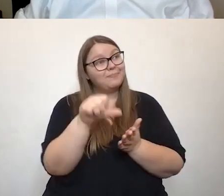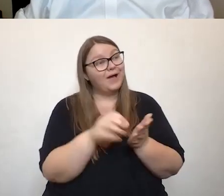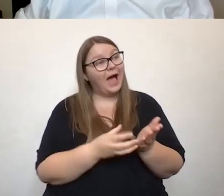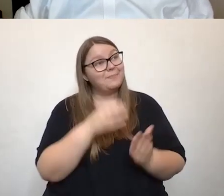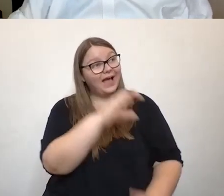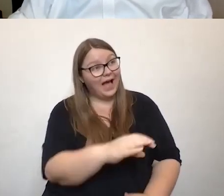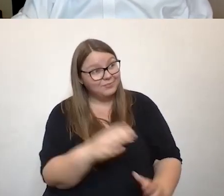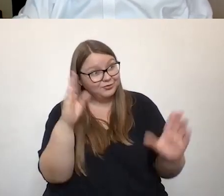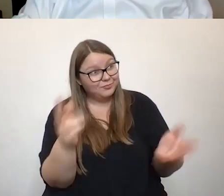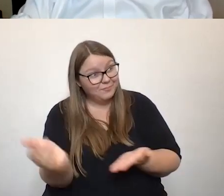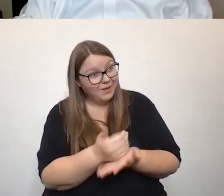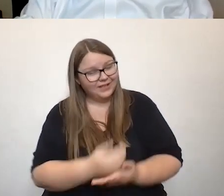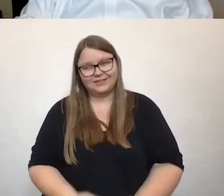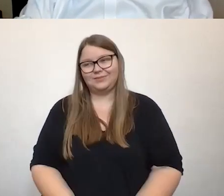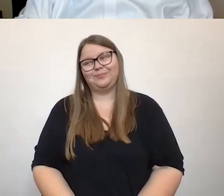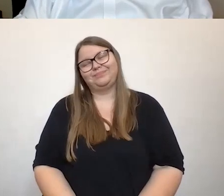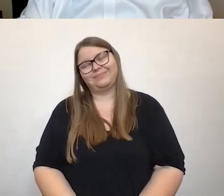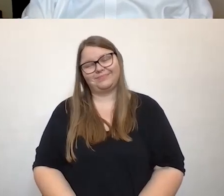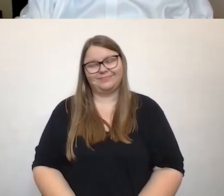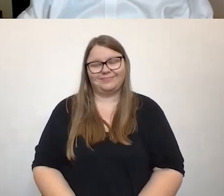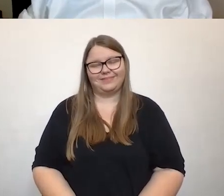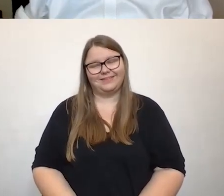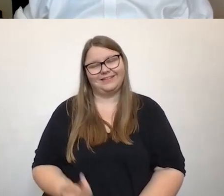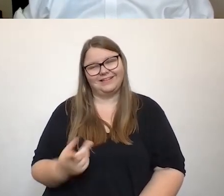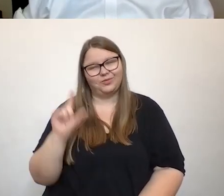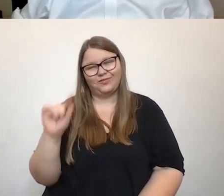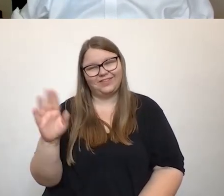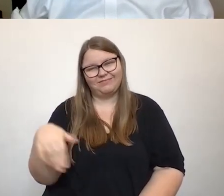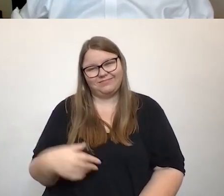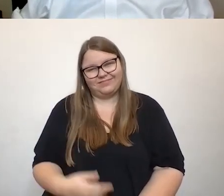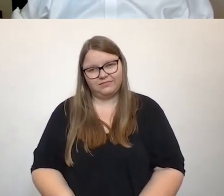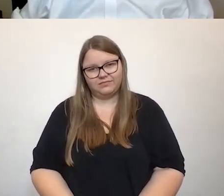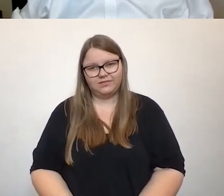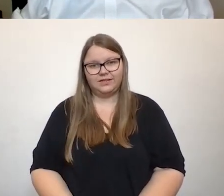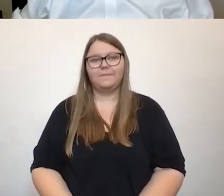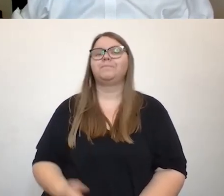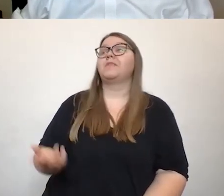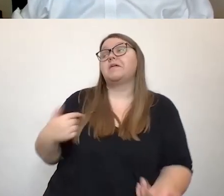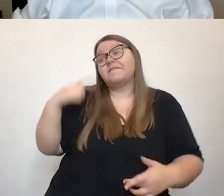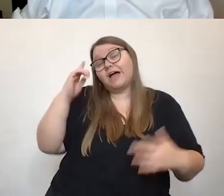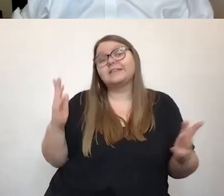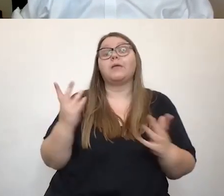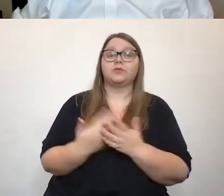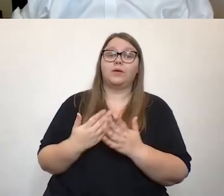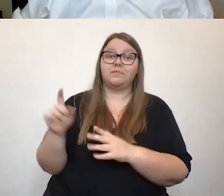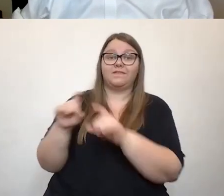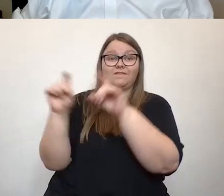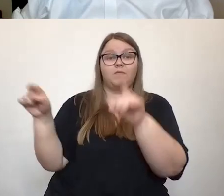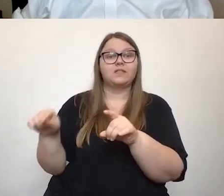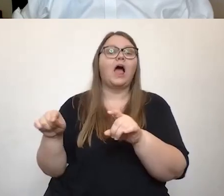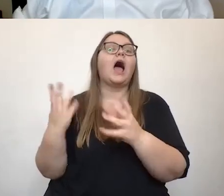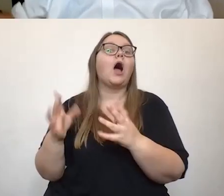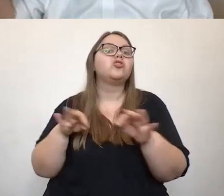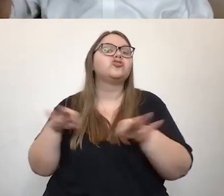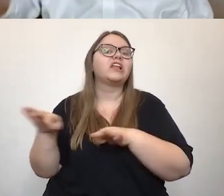ein ganz, ganz mildes, müdes Lächeln. Das weiß ich nicht, also wir wissen ja auch, dass die Unternehmen außerordentlich strategisch